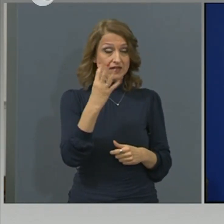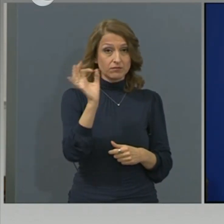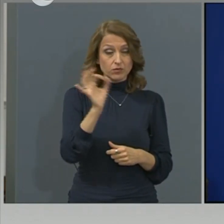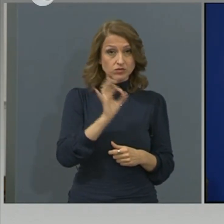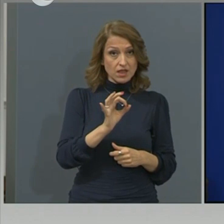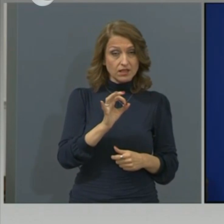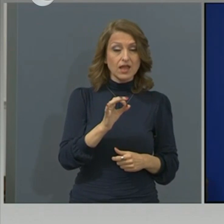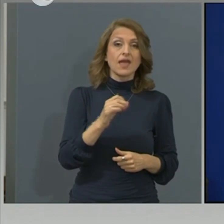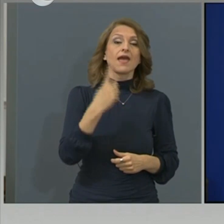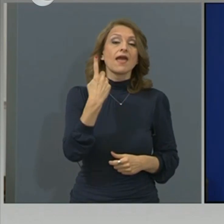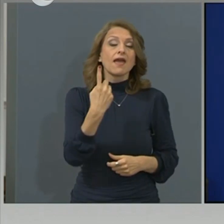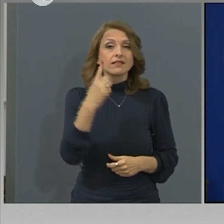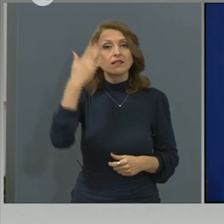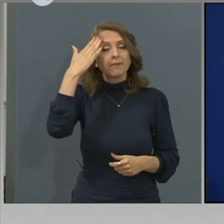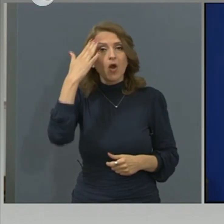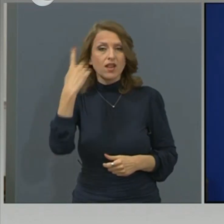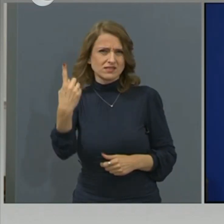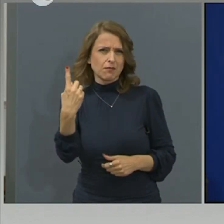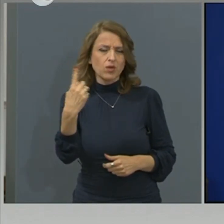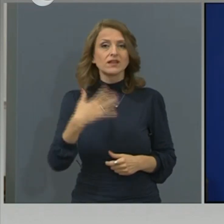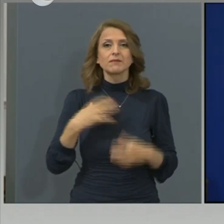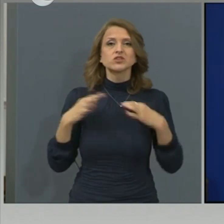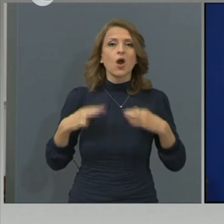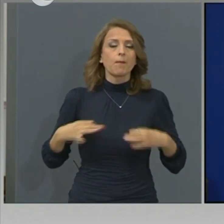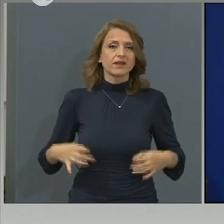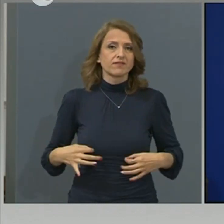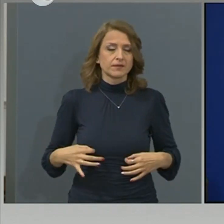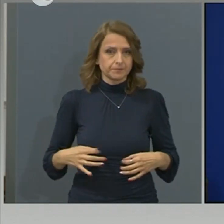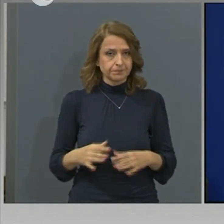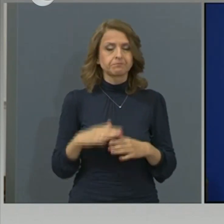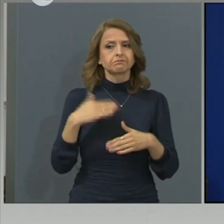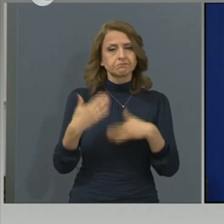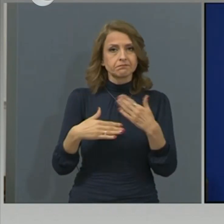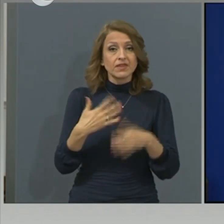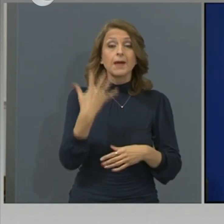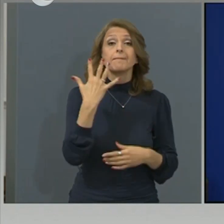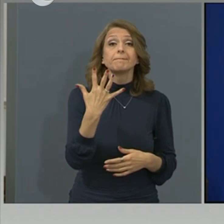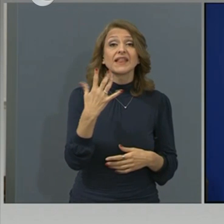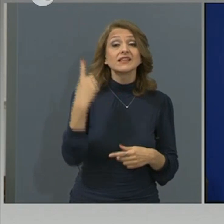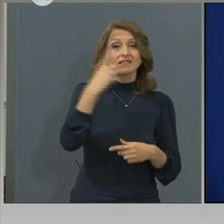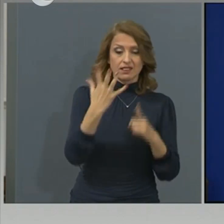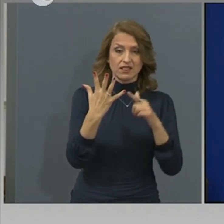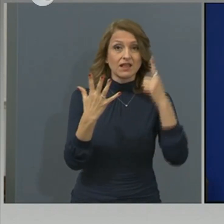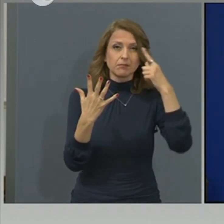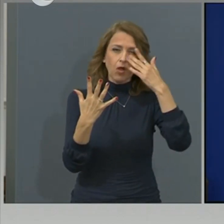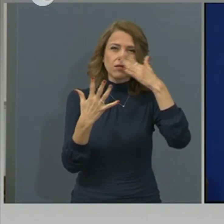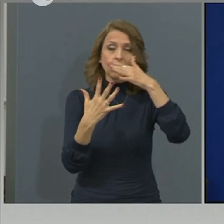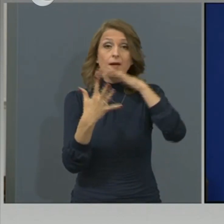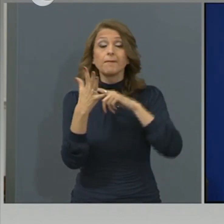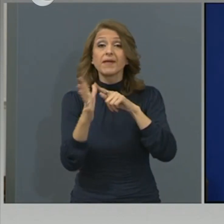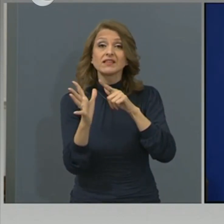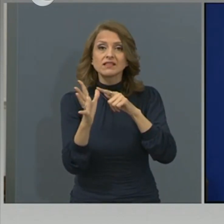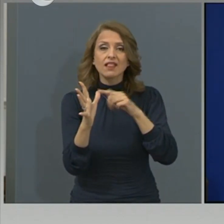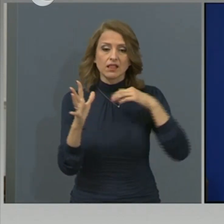беше с обривен синдром. Така, към петия ден от началото на заболяването се развива осложнение от долните